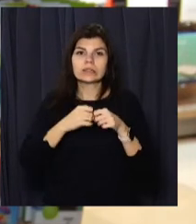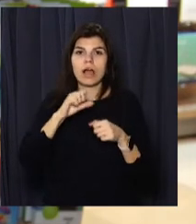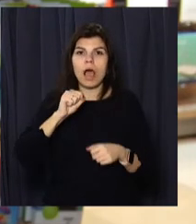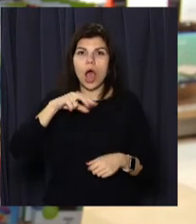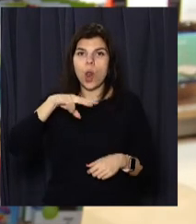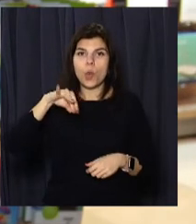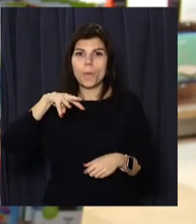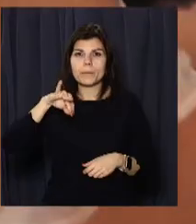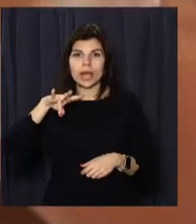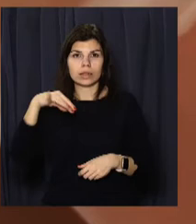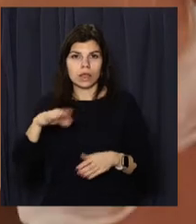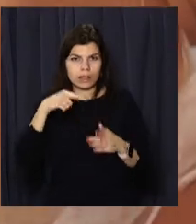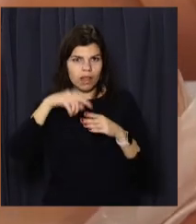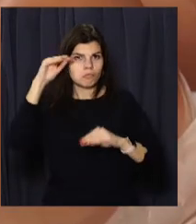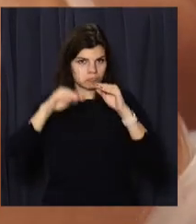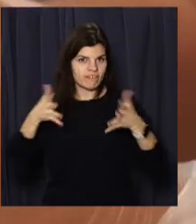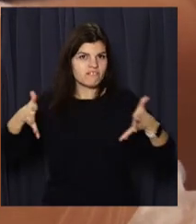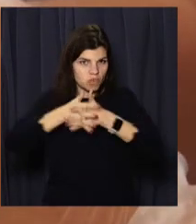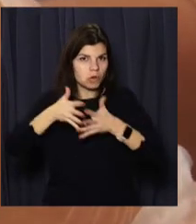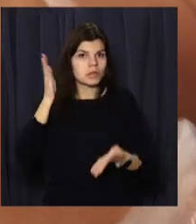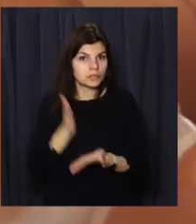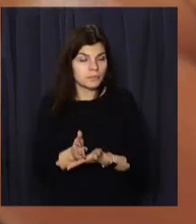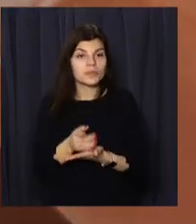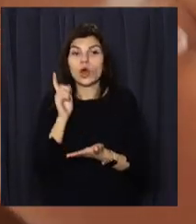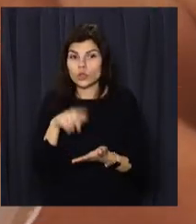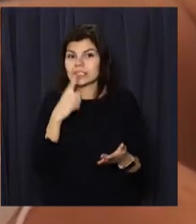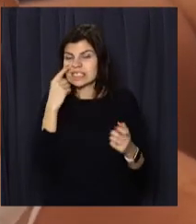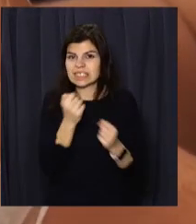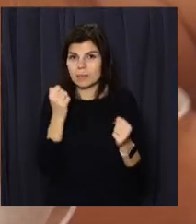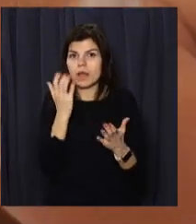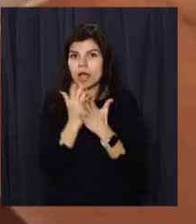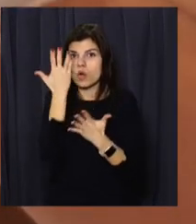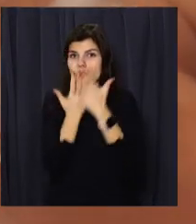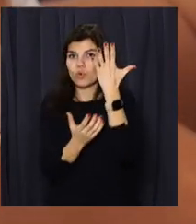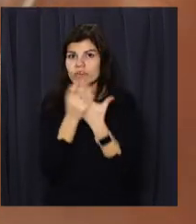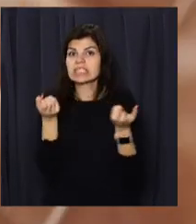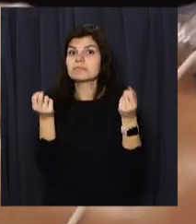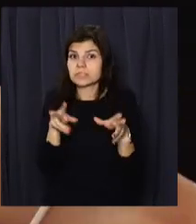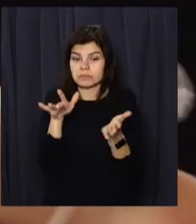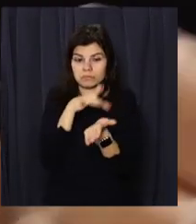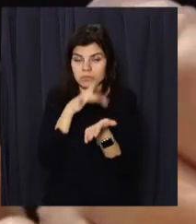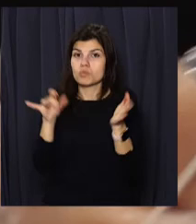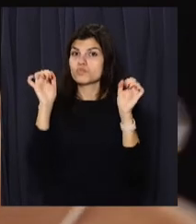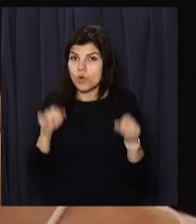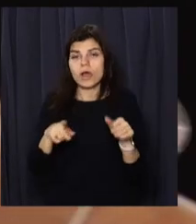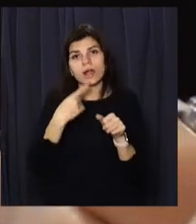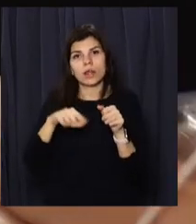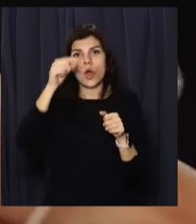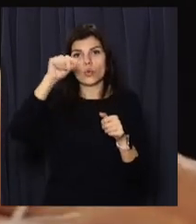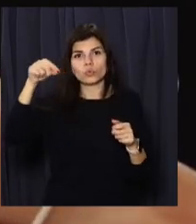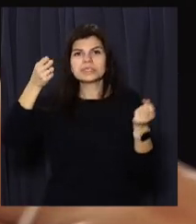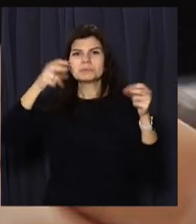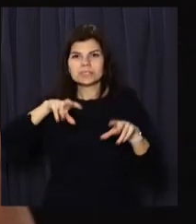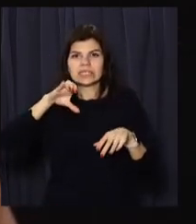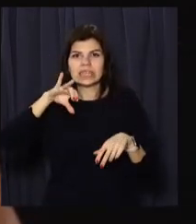тоді телефон не падає на екран. А ще на зиму є стилуси або ж спеціальні рукавички, що дозволяють взаємодіяти з екраном, не дістаючої